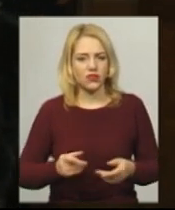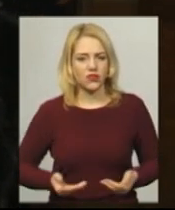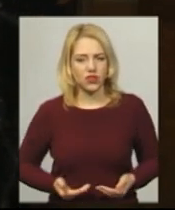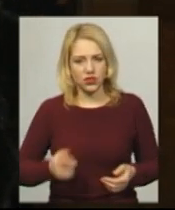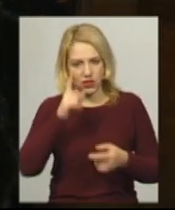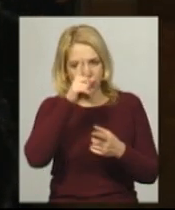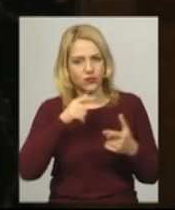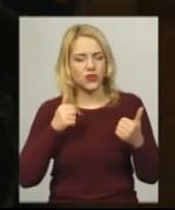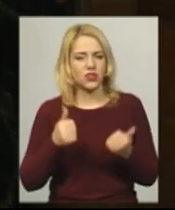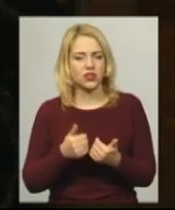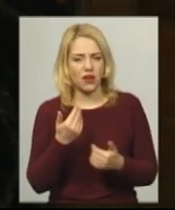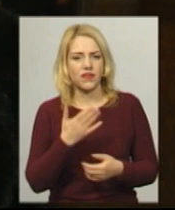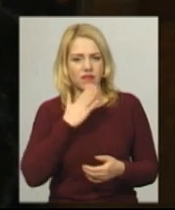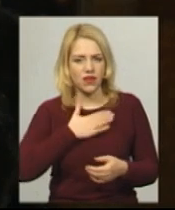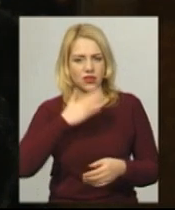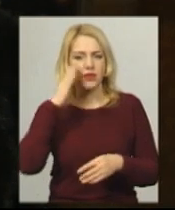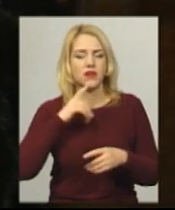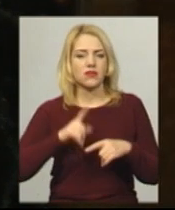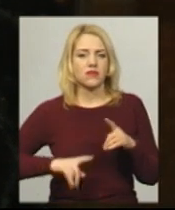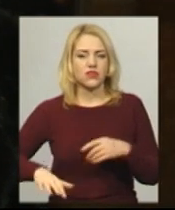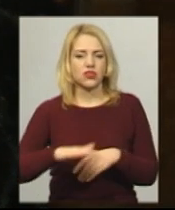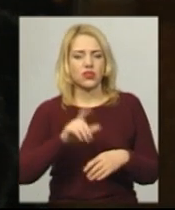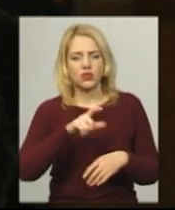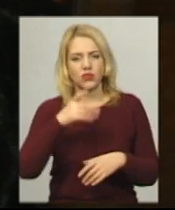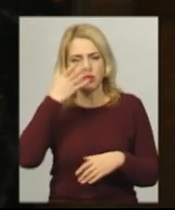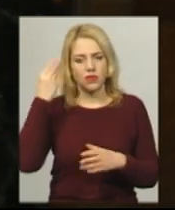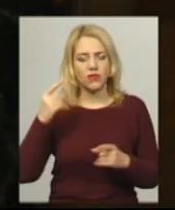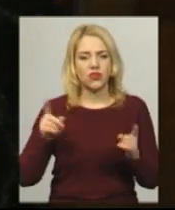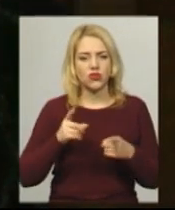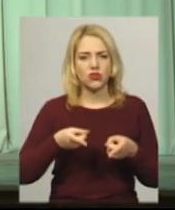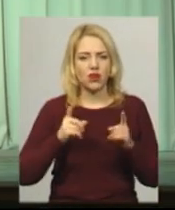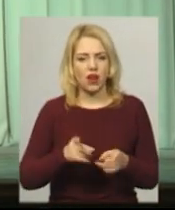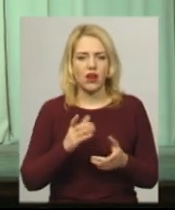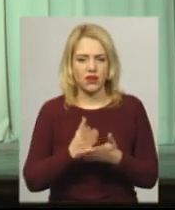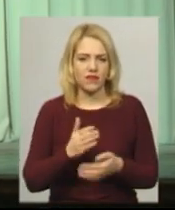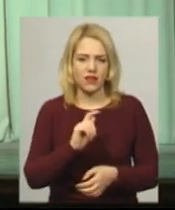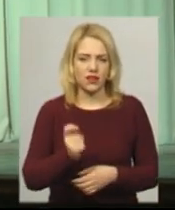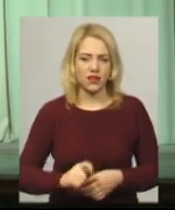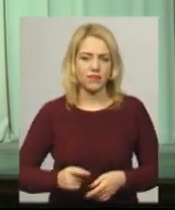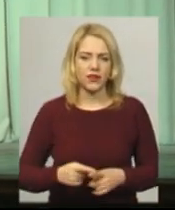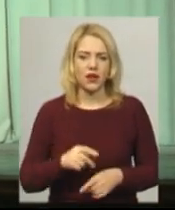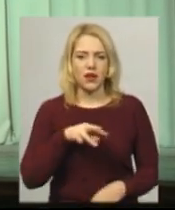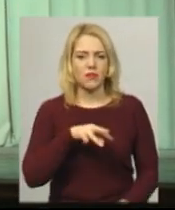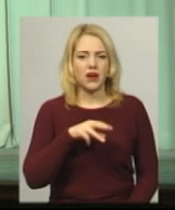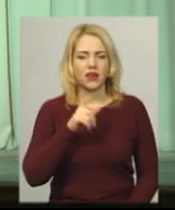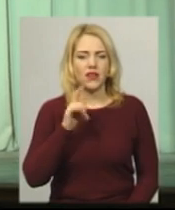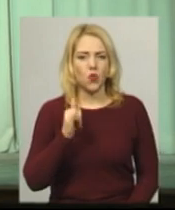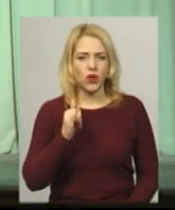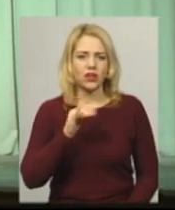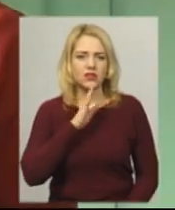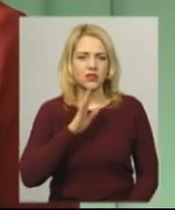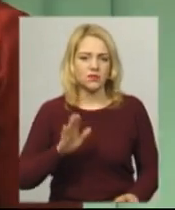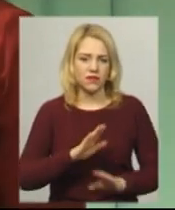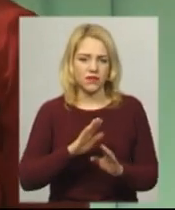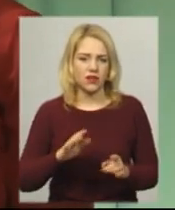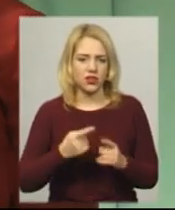державі, в нашій батьківщині. Люди забуваються про те, що йде реальна війна. Марина Українець-співачка розповідає, вперше, коли